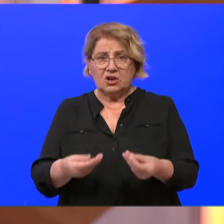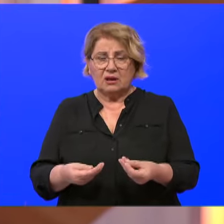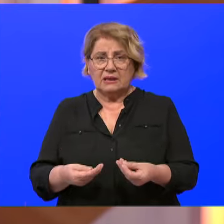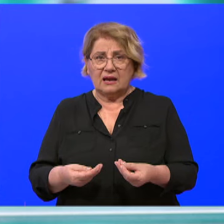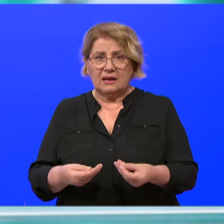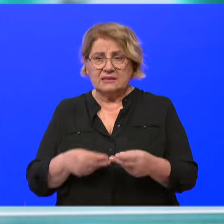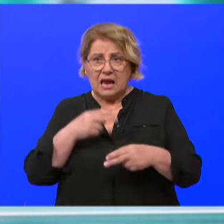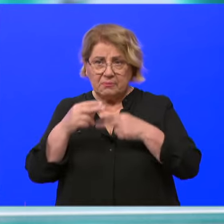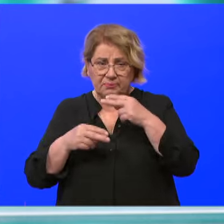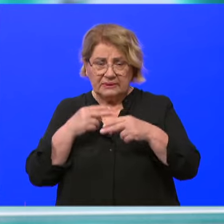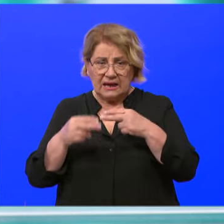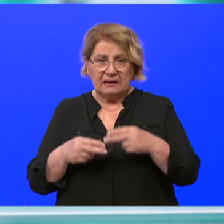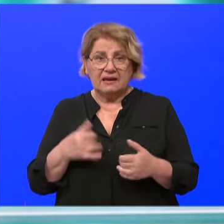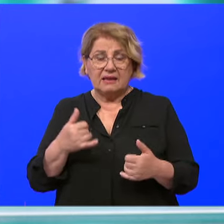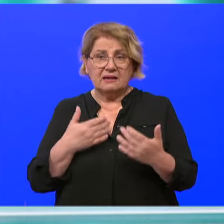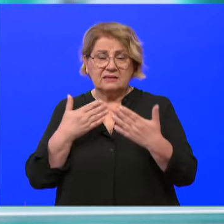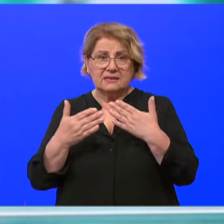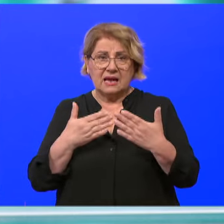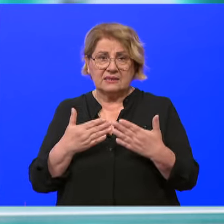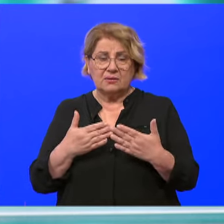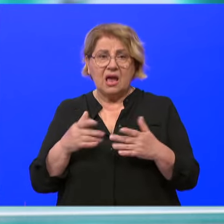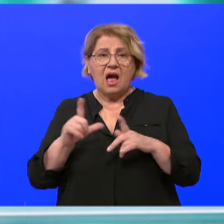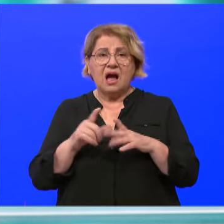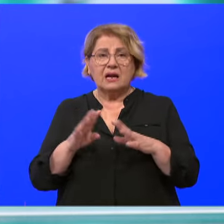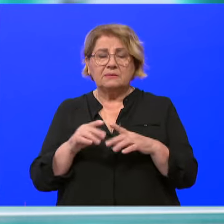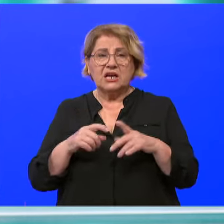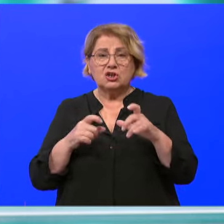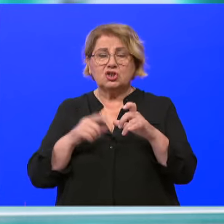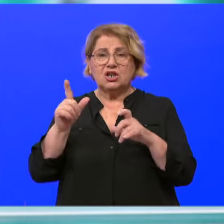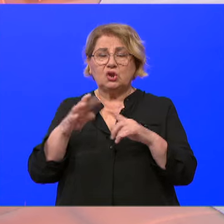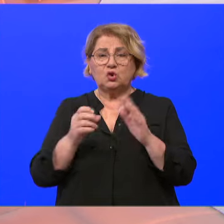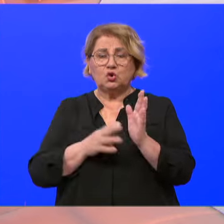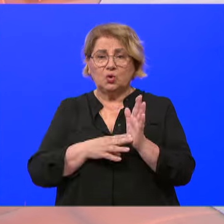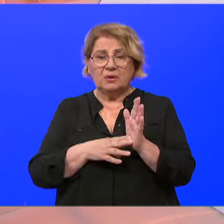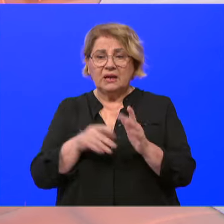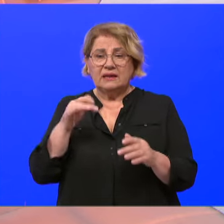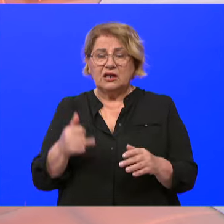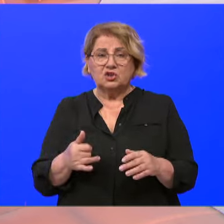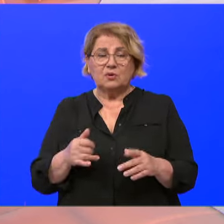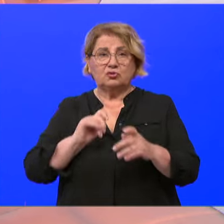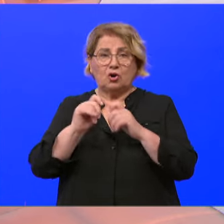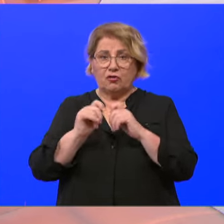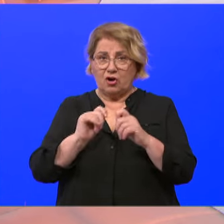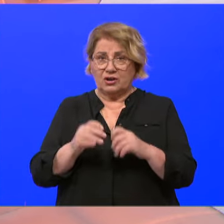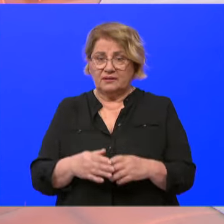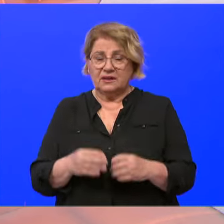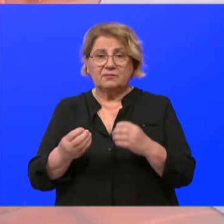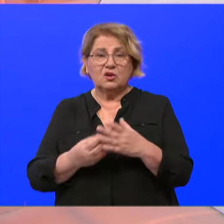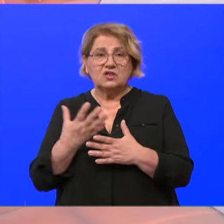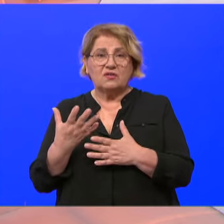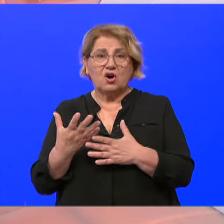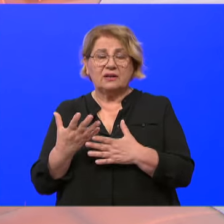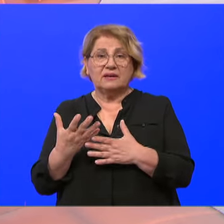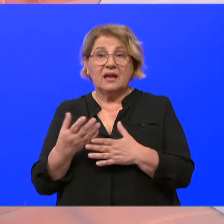preglede. Danas je sastanak sa akademkinjom Šitum. Pa ćemo s njom ostvariti,